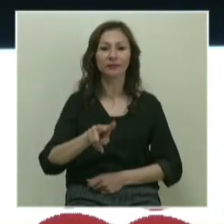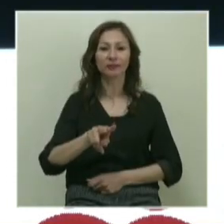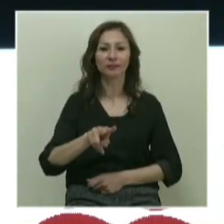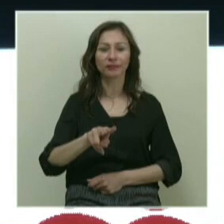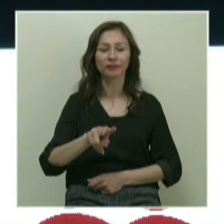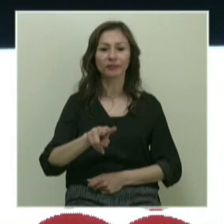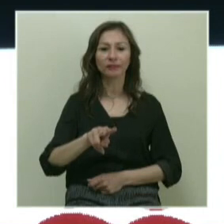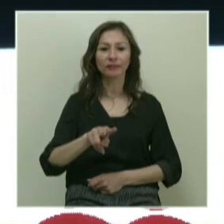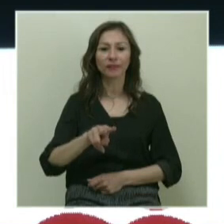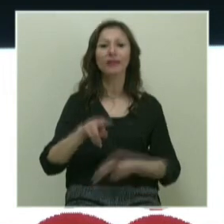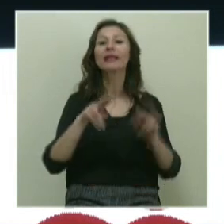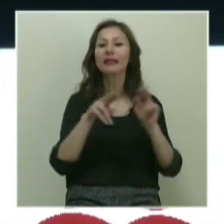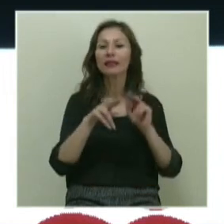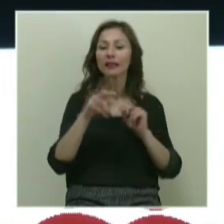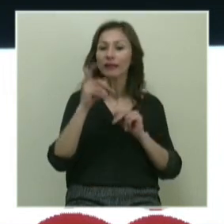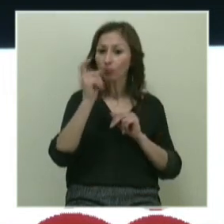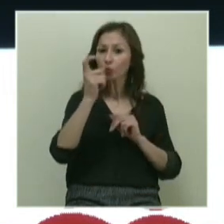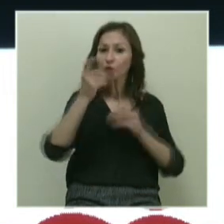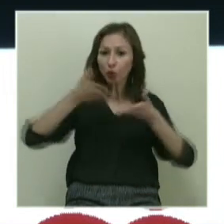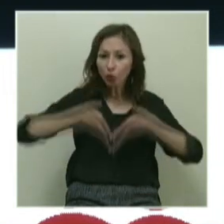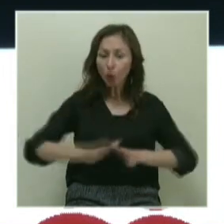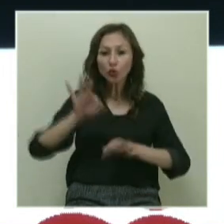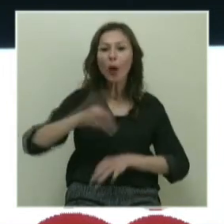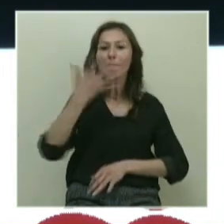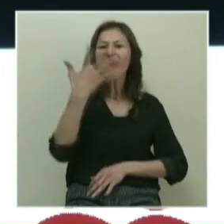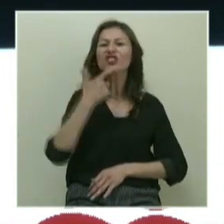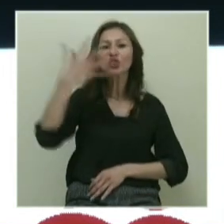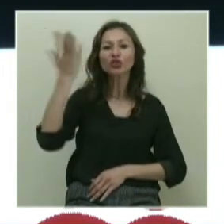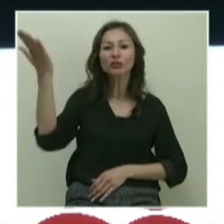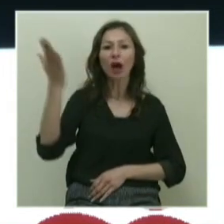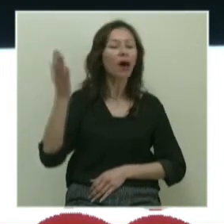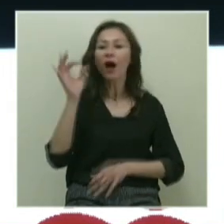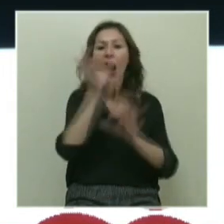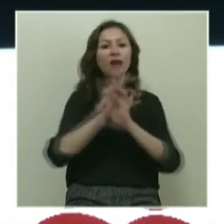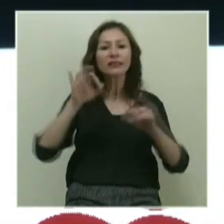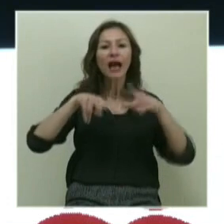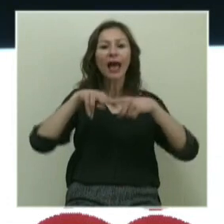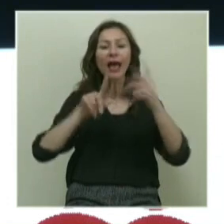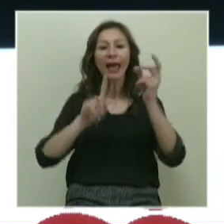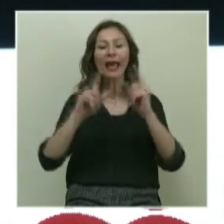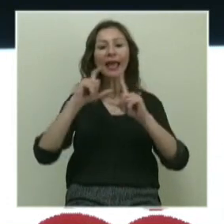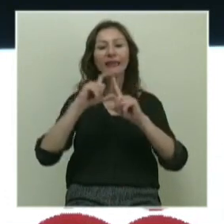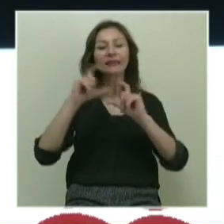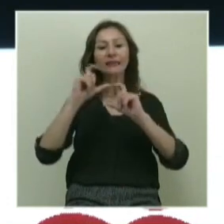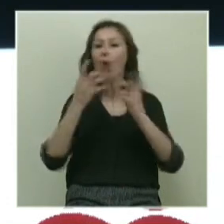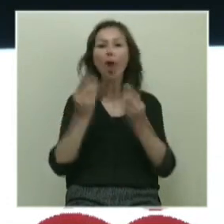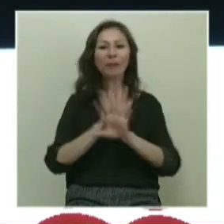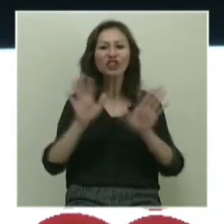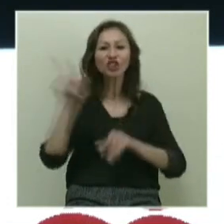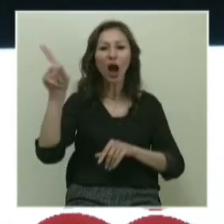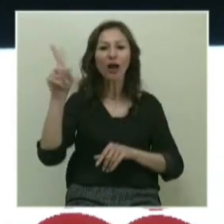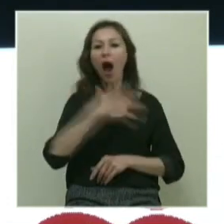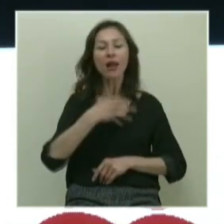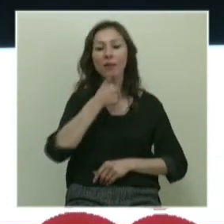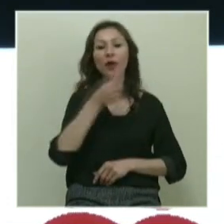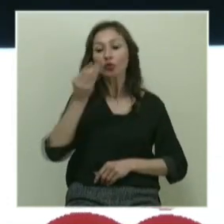İkizler CRISPR-Cas9'da doğdular ve 5 yaşındalar şu anda. Asla AIDS olmayacaklar biliyor musunuz? Anne babalara AIDS, çocuk kesin